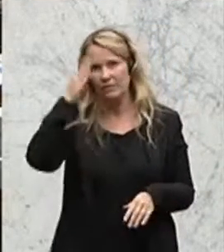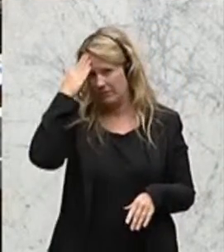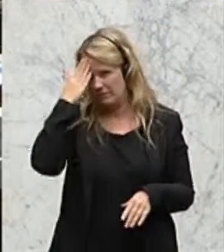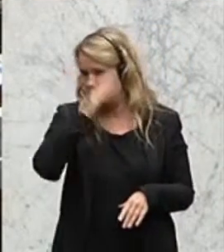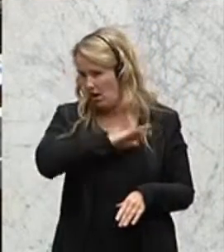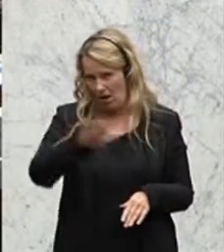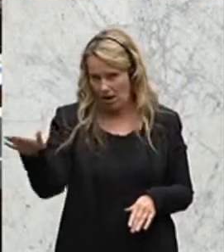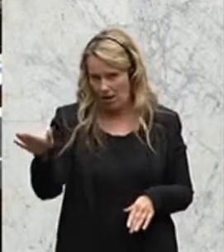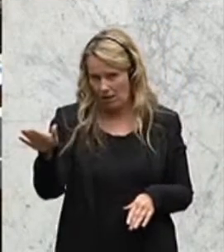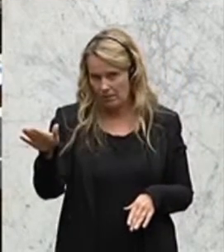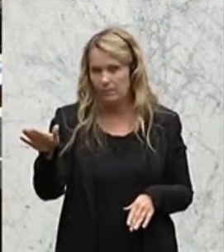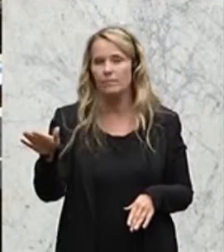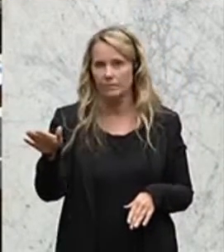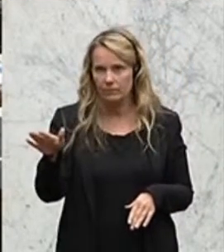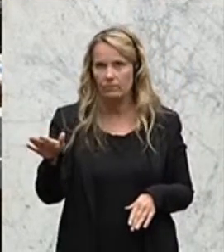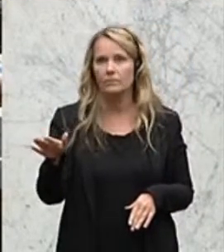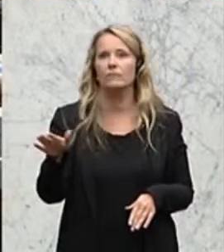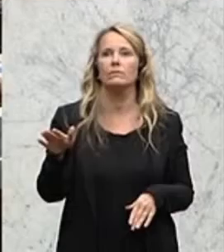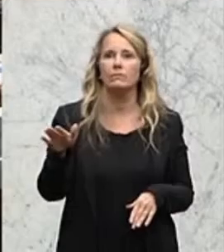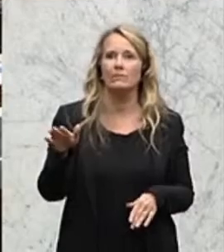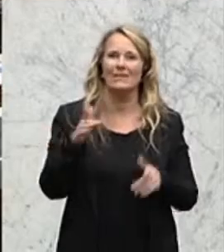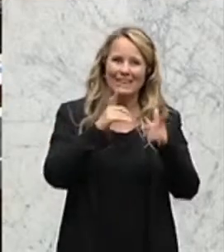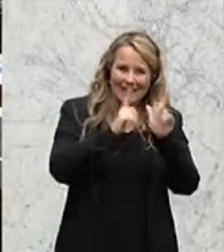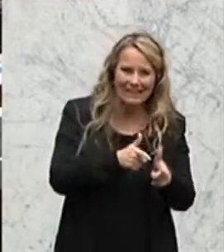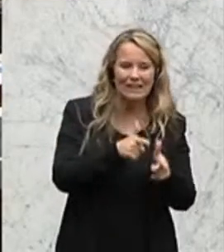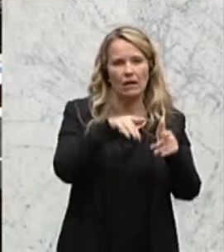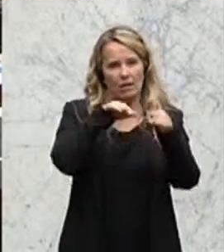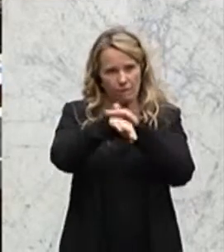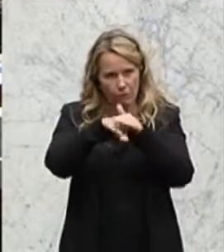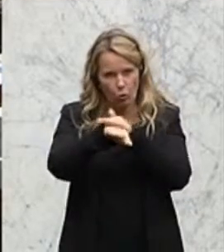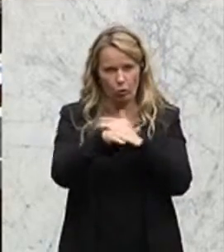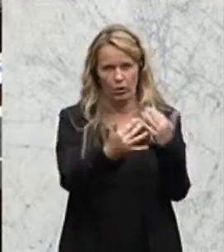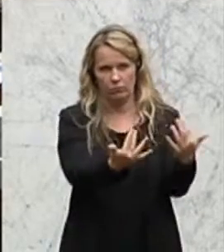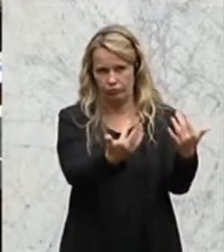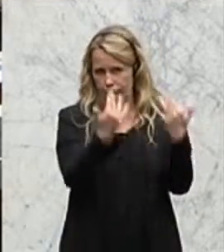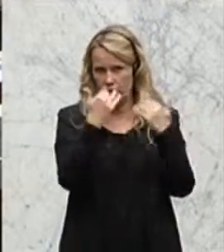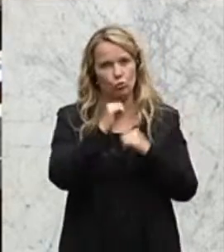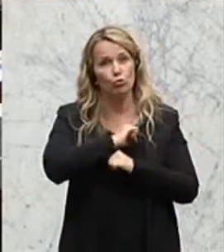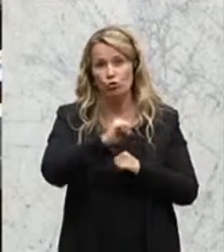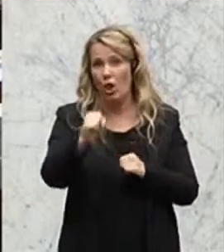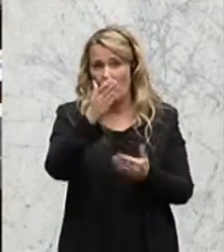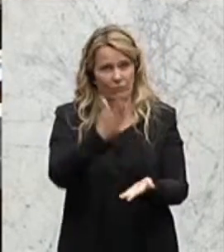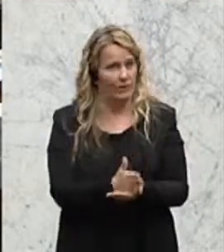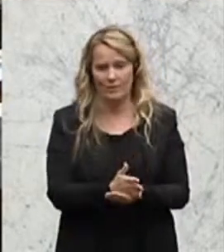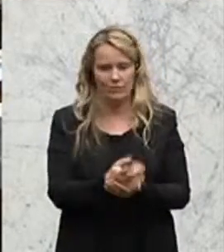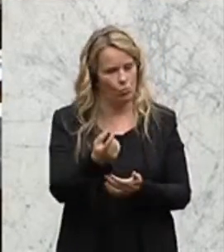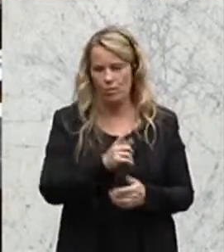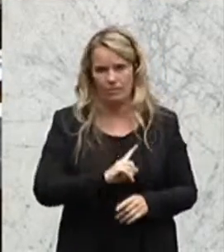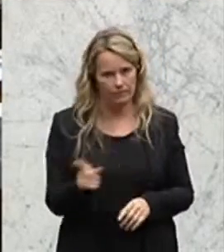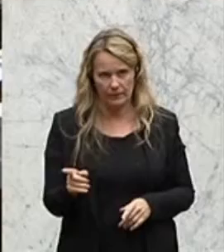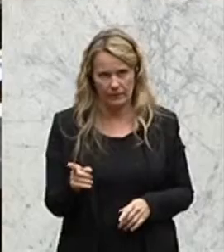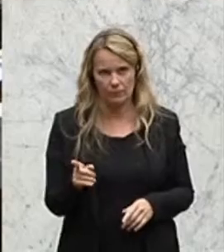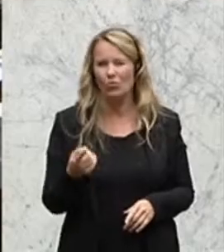wir alle, und das ist uns auch bewusst, dass die Kriege und somit die Flüchtlingsströme nicht so schnell ein Ende finden werden.